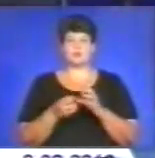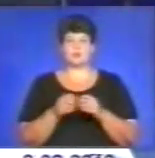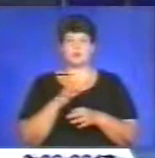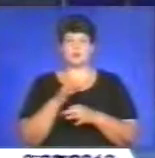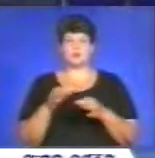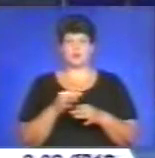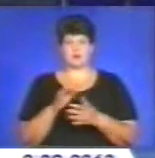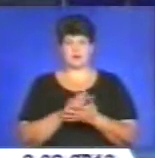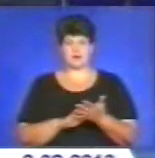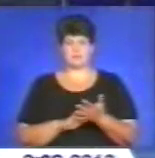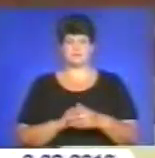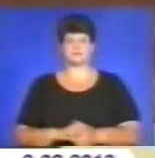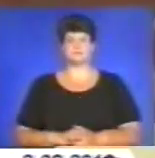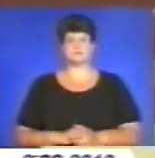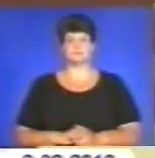далі у сюжеті.